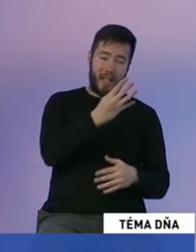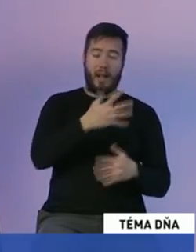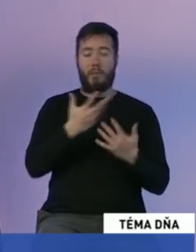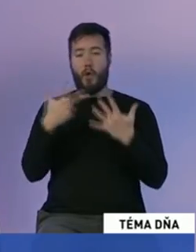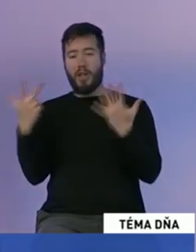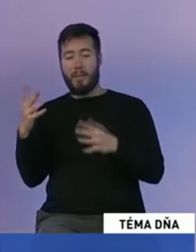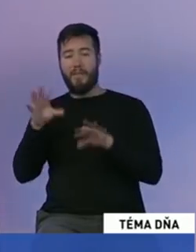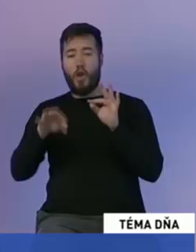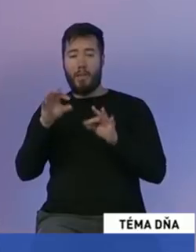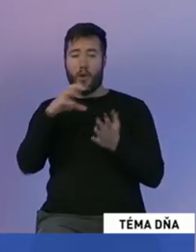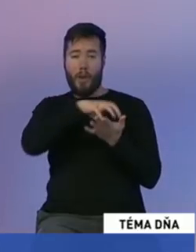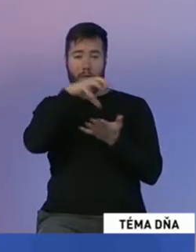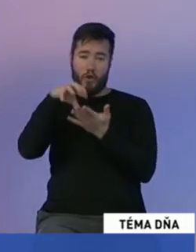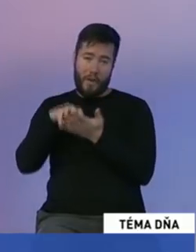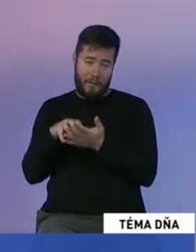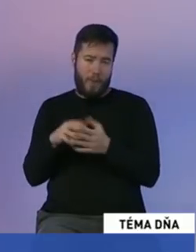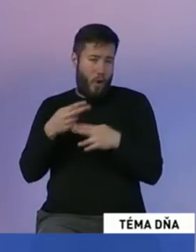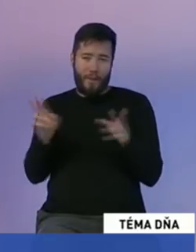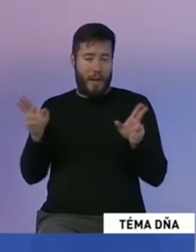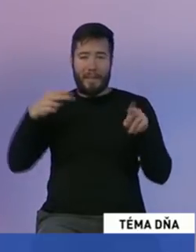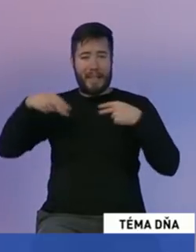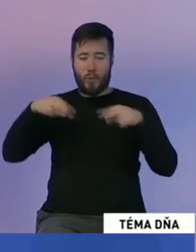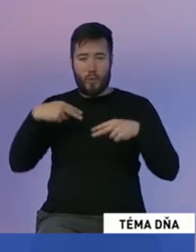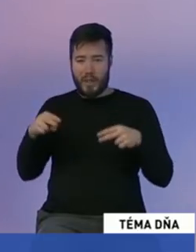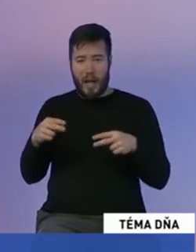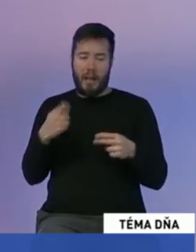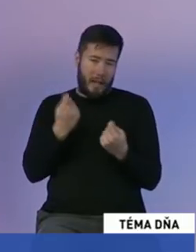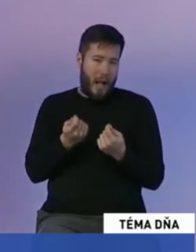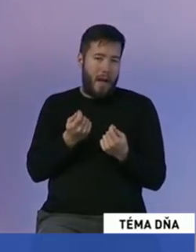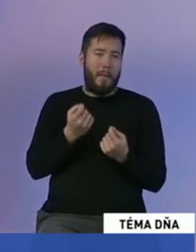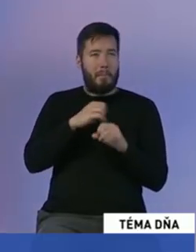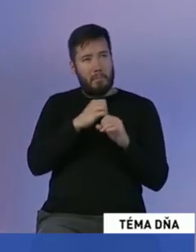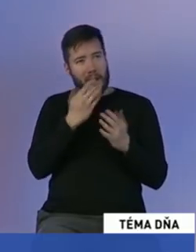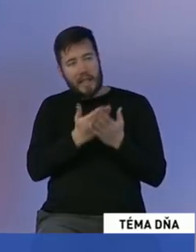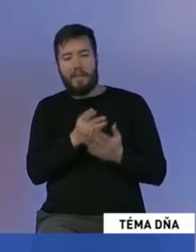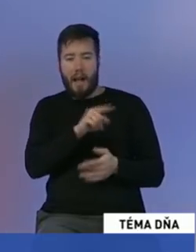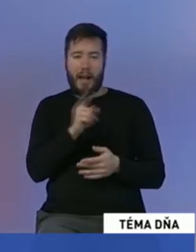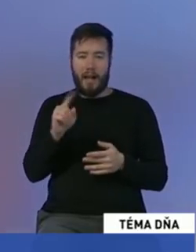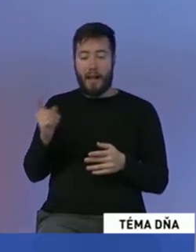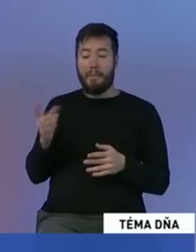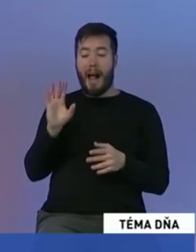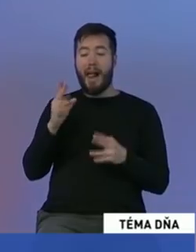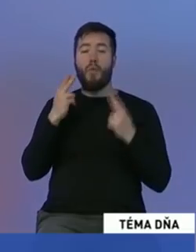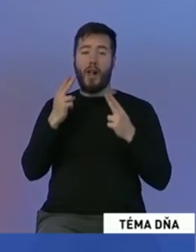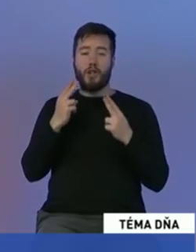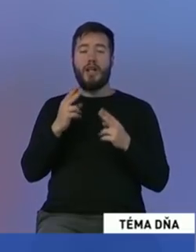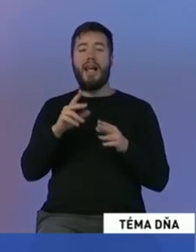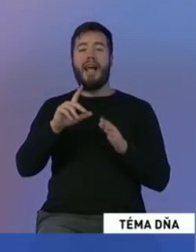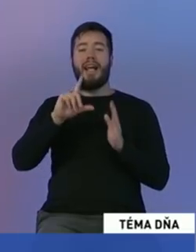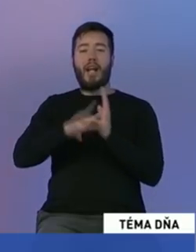obvodov, je podľa mňa otvorená. Ale zásadne sa zhodieme na tom, že potrebujeme mať takúto regionálnu politiku nastavenie.